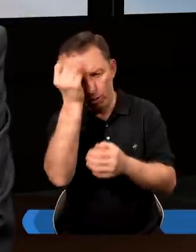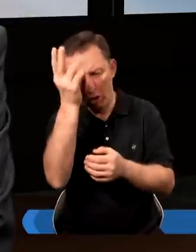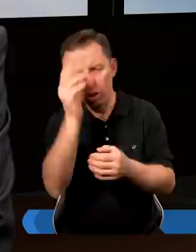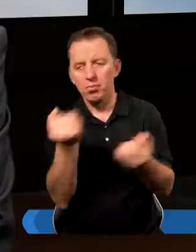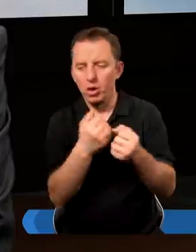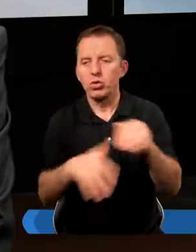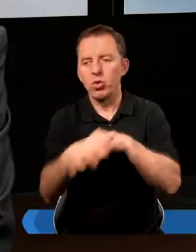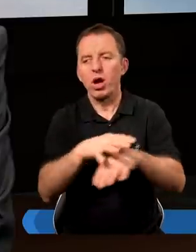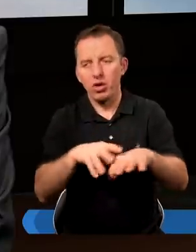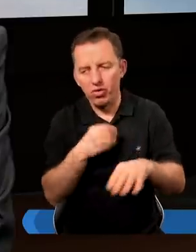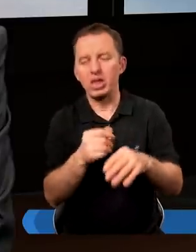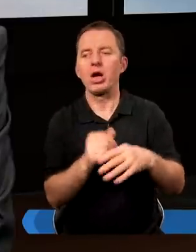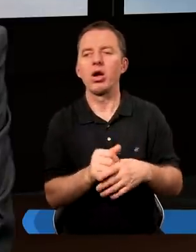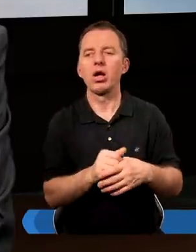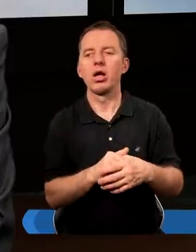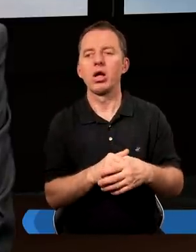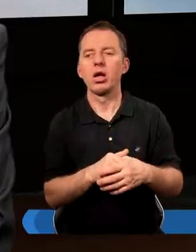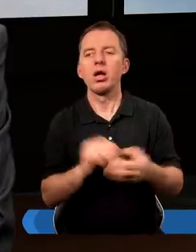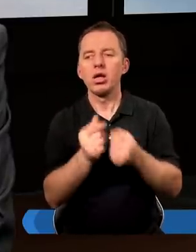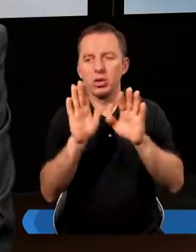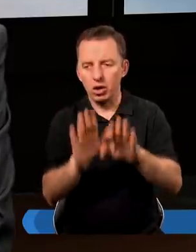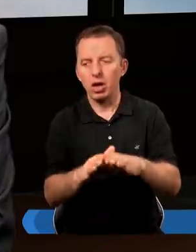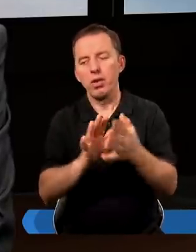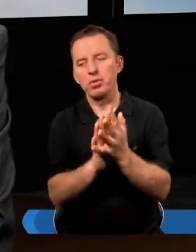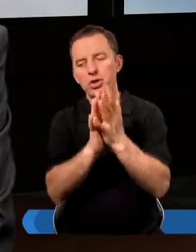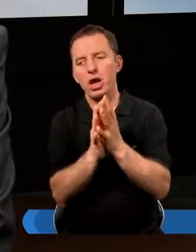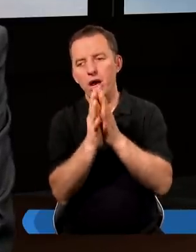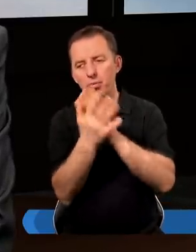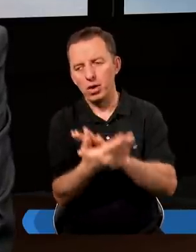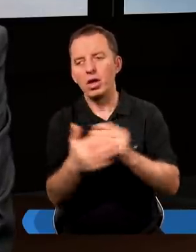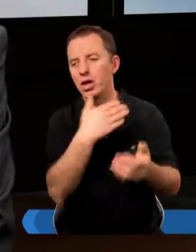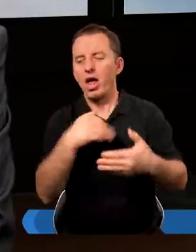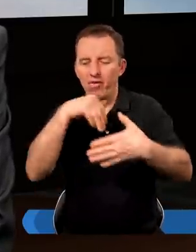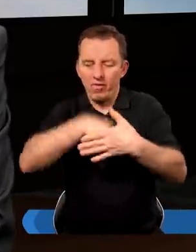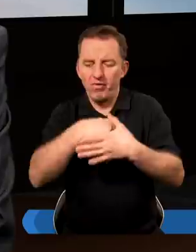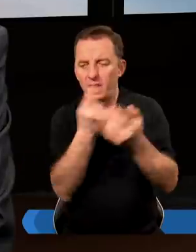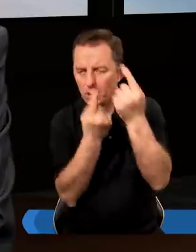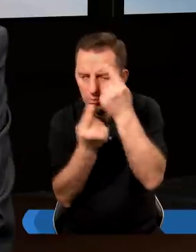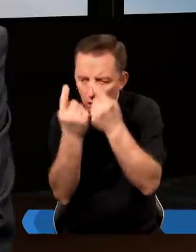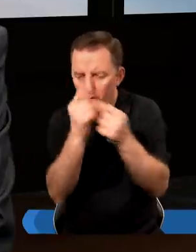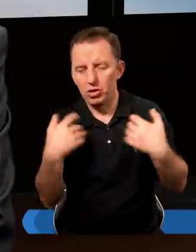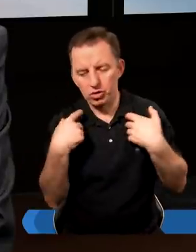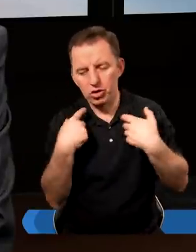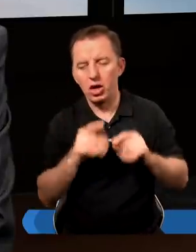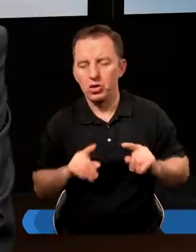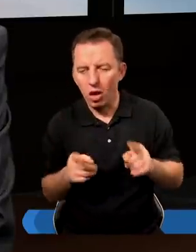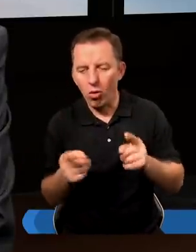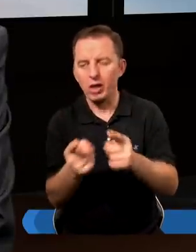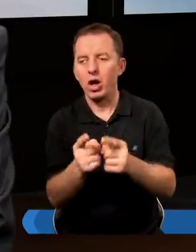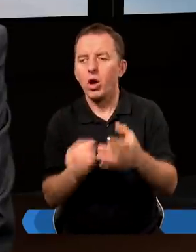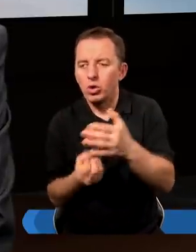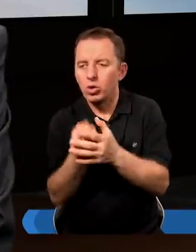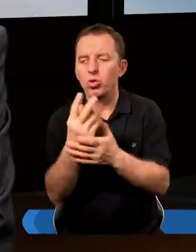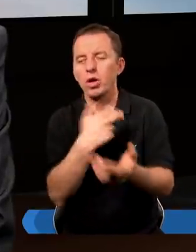mądrość, o moc Ducha Świętego, który jest w dokonać przemiany naszych wewnętrznych motywacji, oczyścić źródła naszego